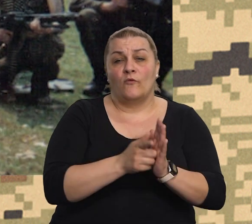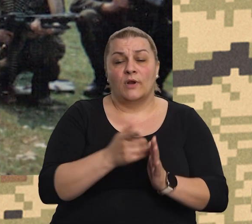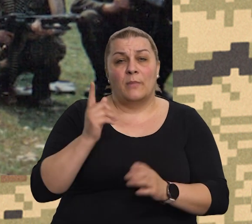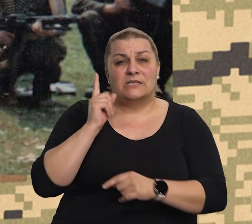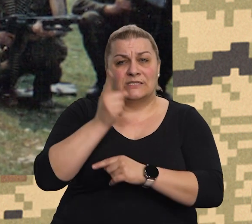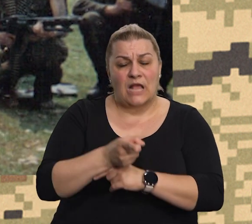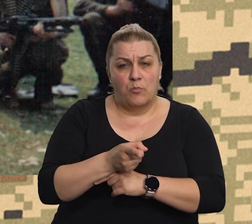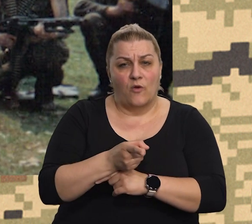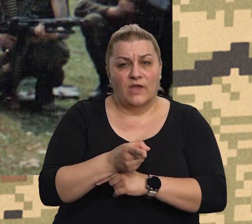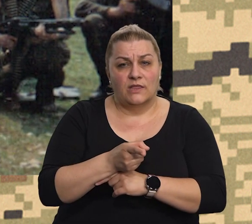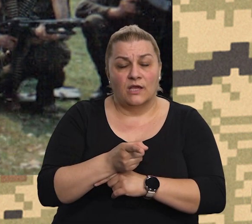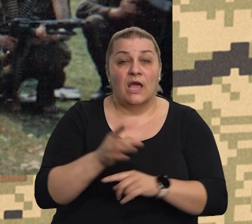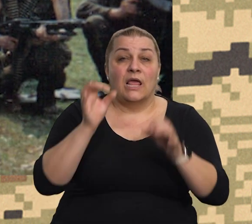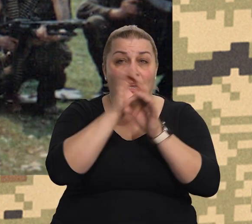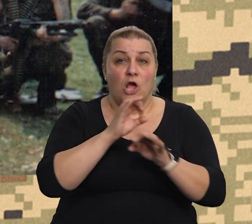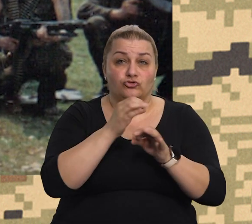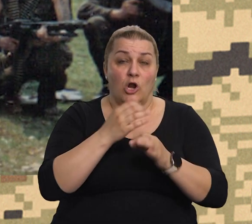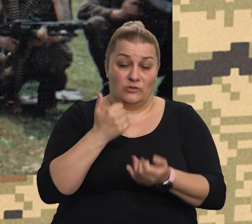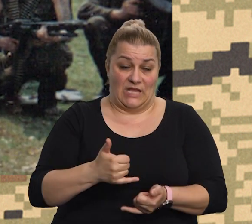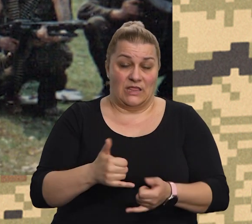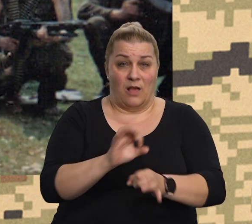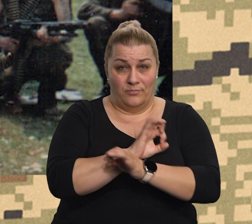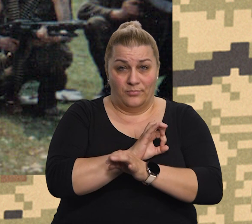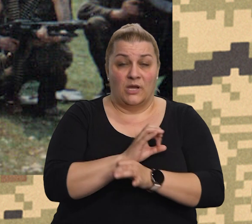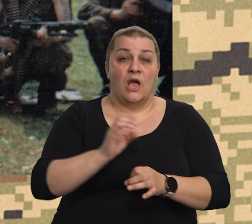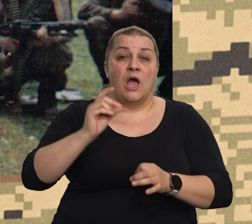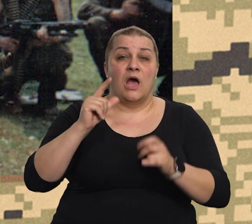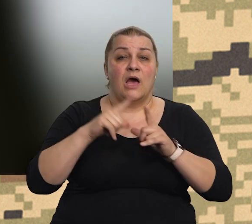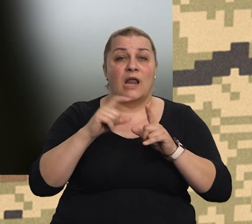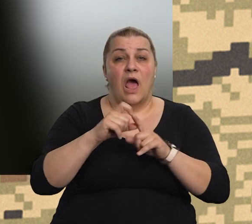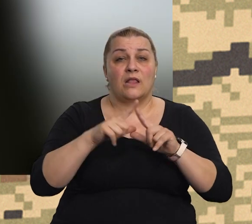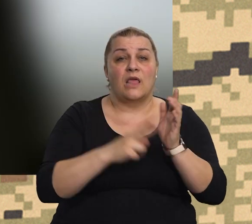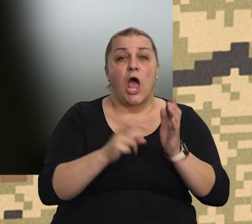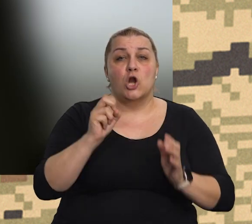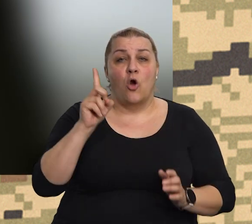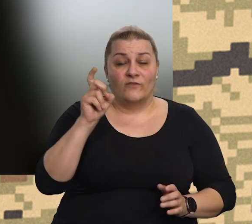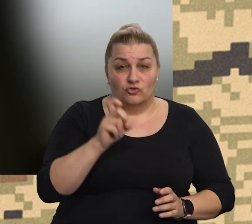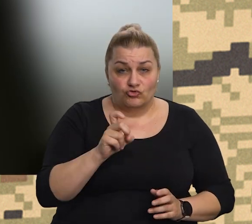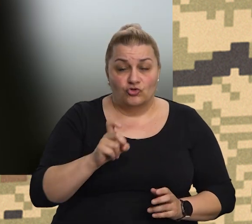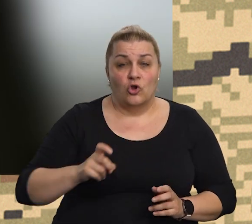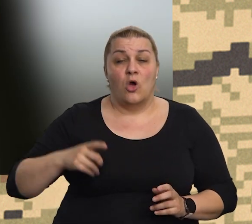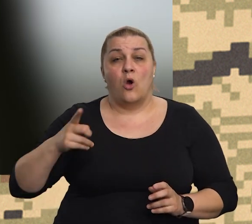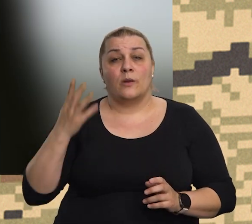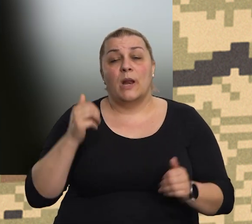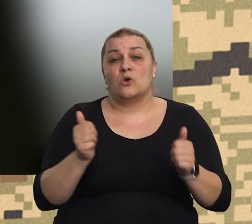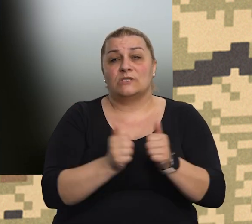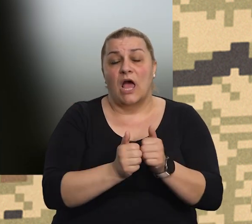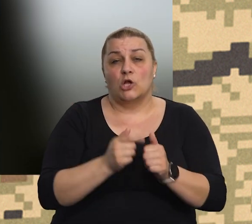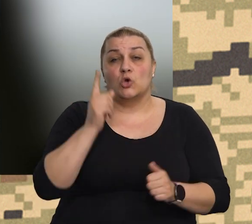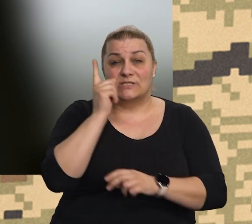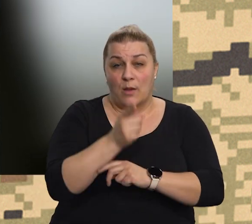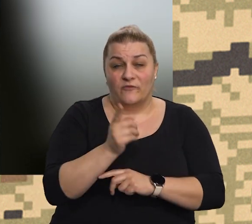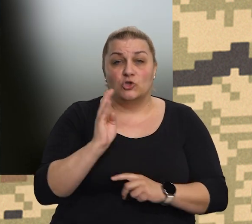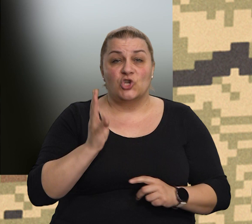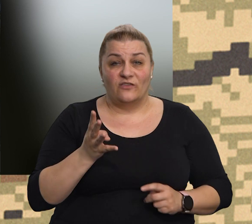zapojnik, danas, nažalost, pokojni Jozora Danović, je, naravno, bio sa zapojnikom četvrtoj gardinske brigade